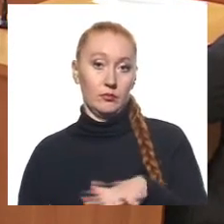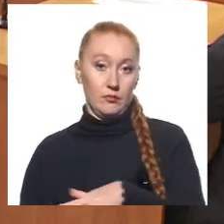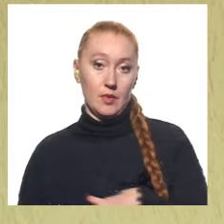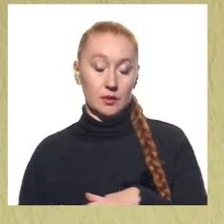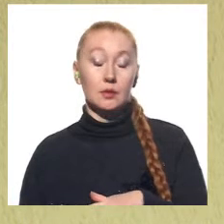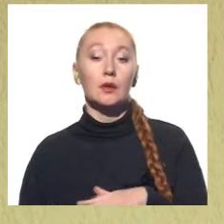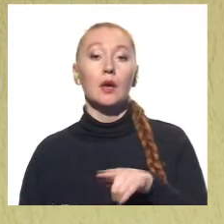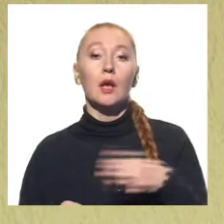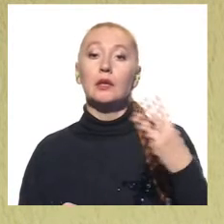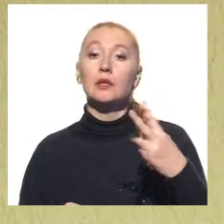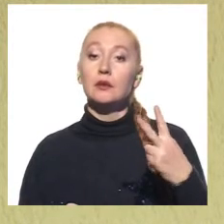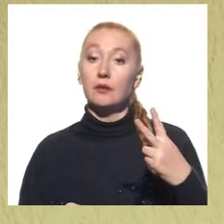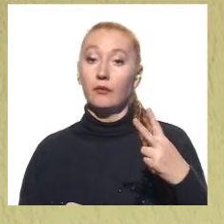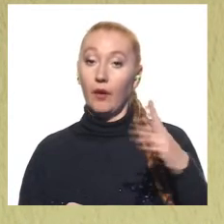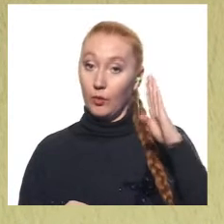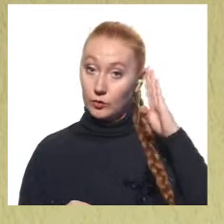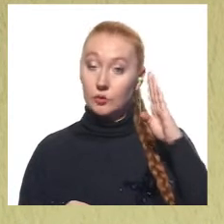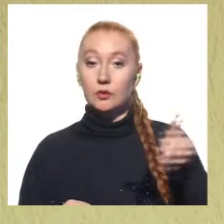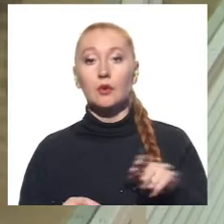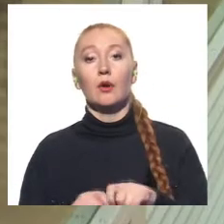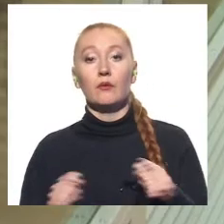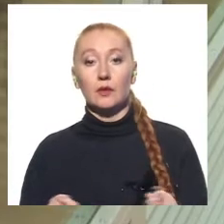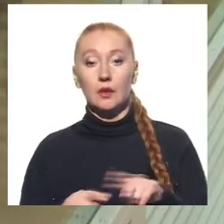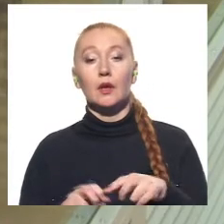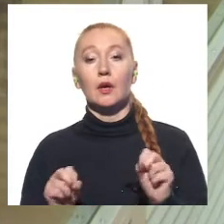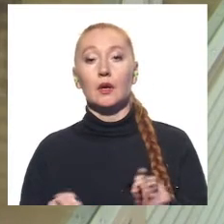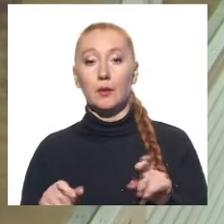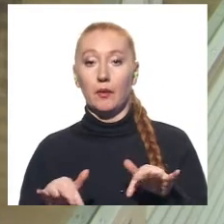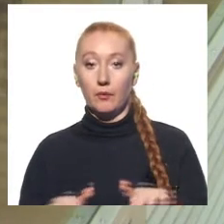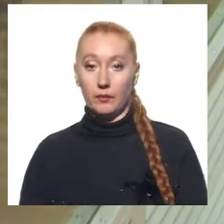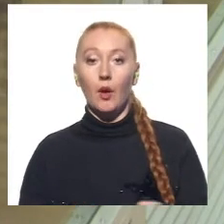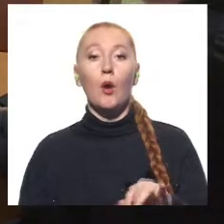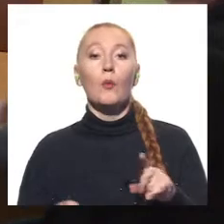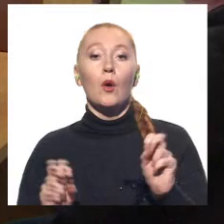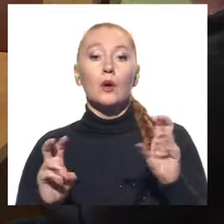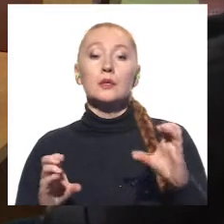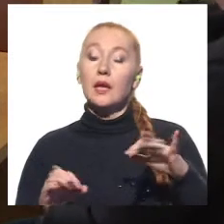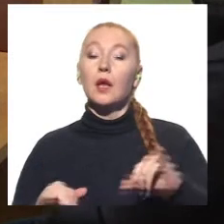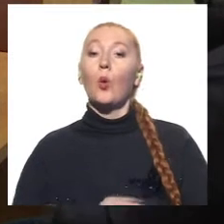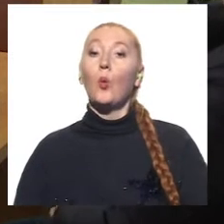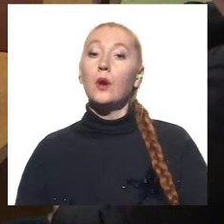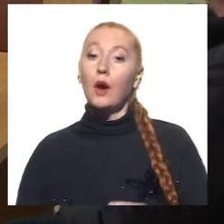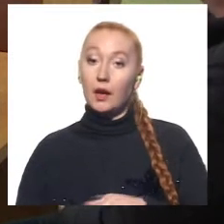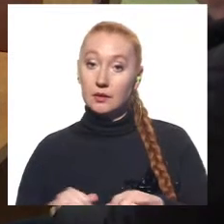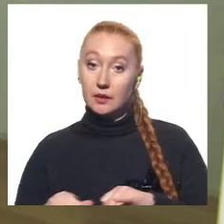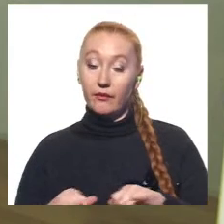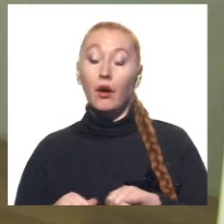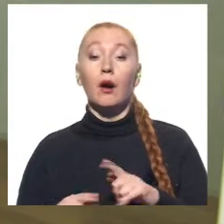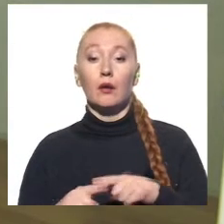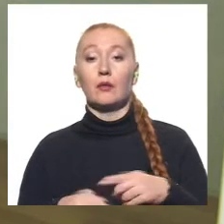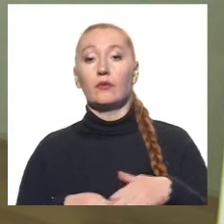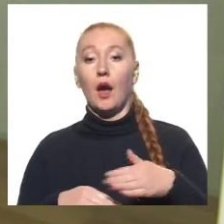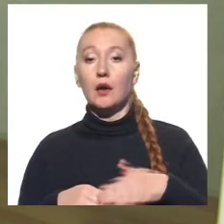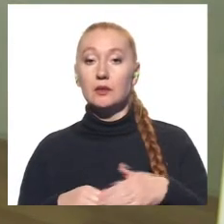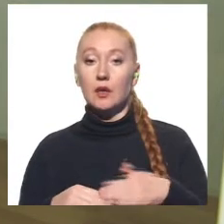будинку. На 32-річного чоловіка відкрито кримінальне провадження за статтею «хуліганство». Підозрюваному загрожує покарання у вигляді